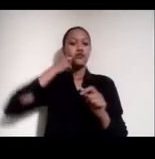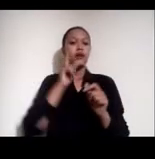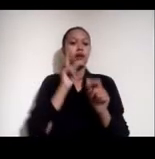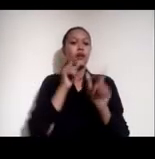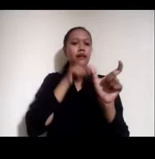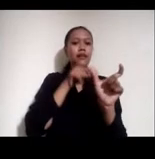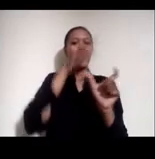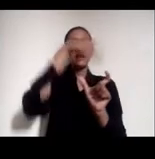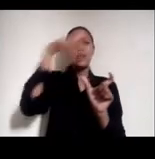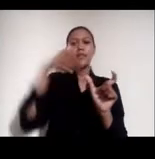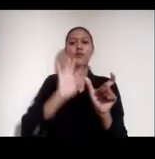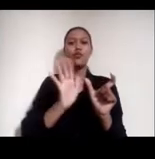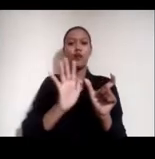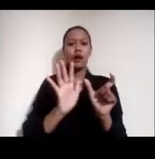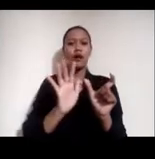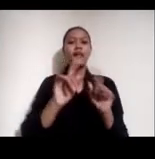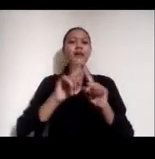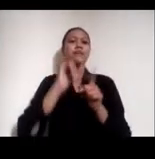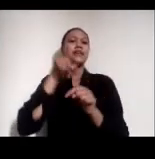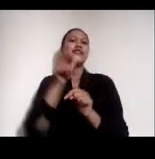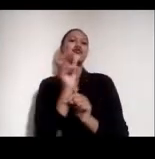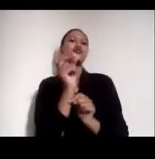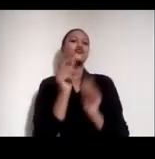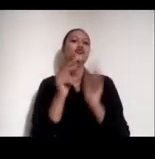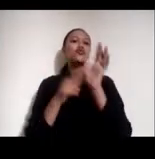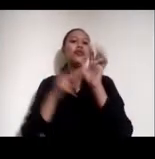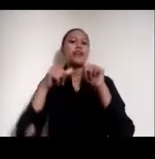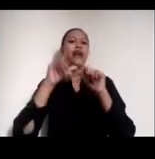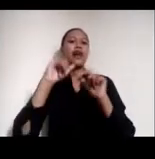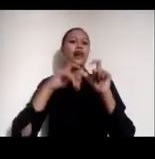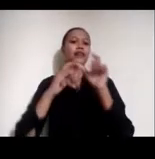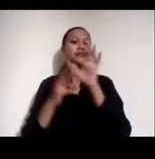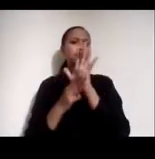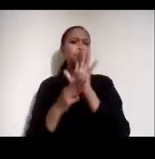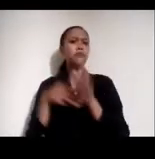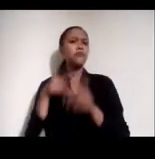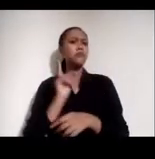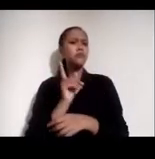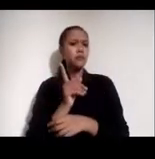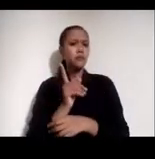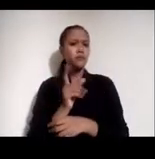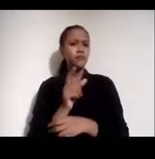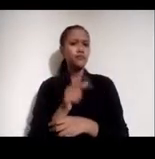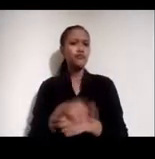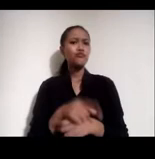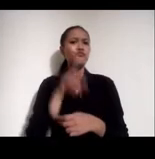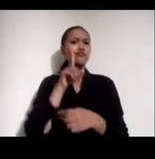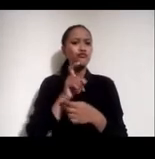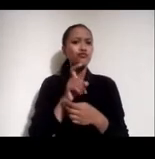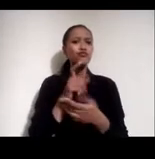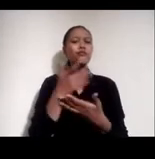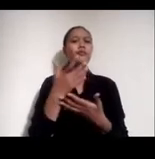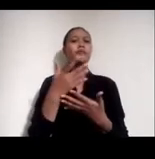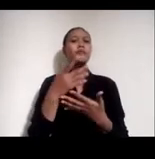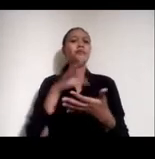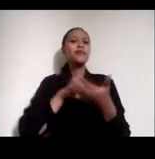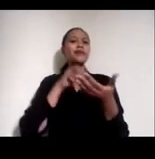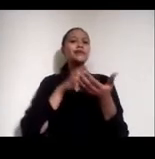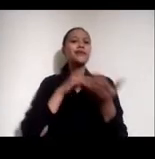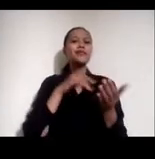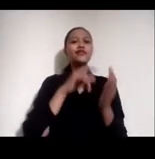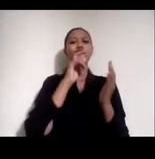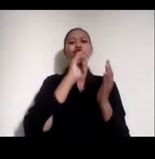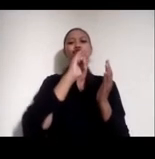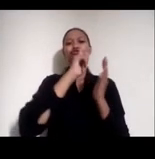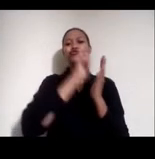Nah ini kenapa kita perlu belajar jurnalisme data Ini kita